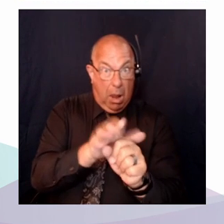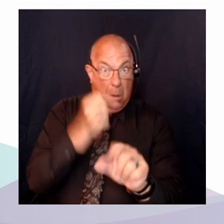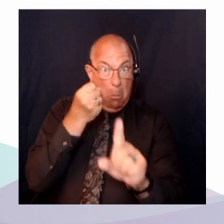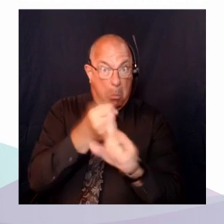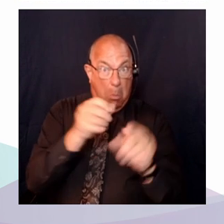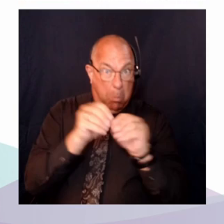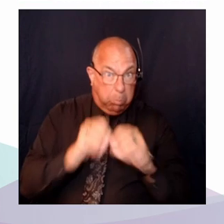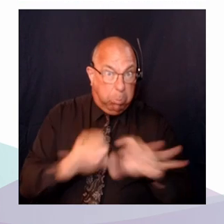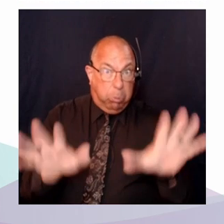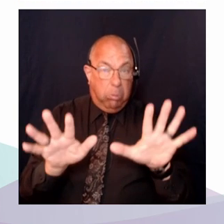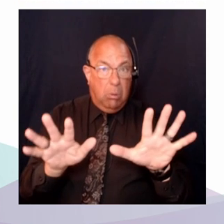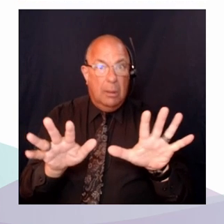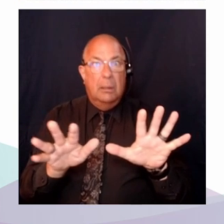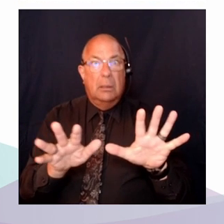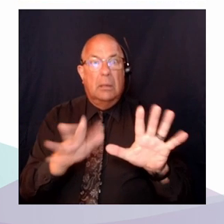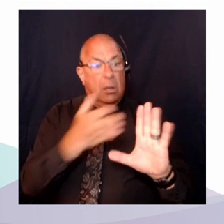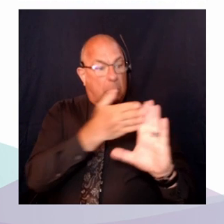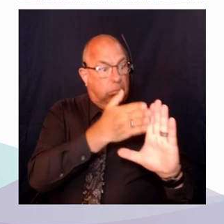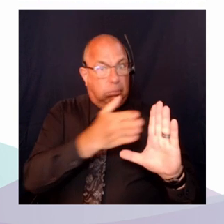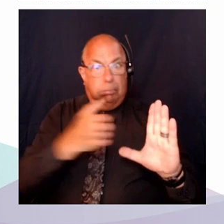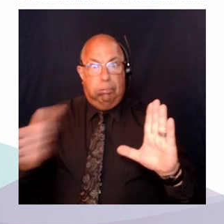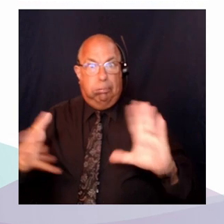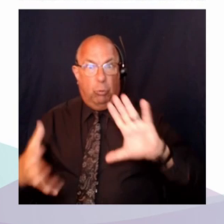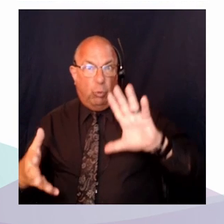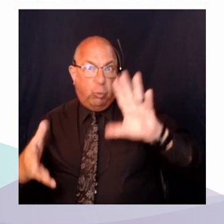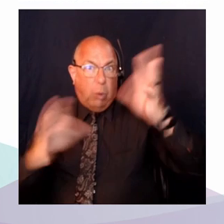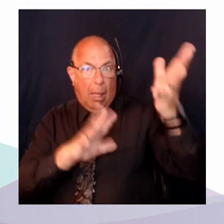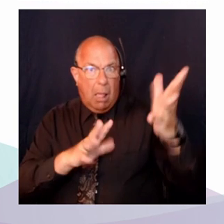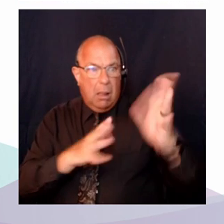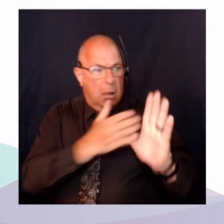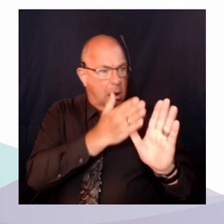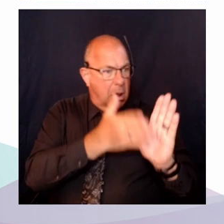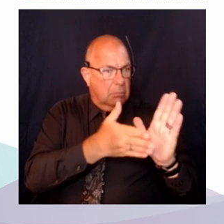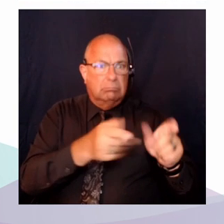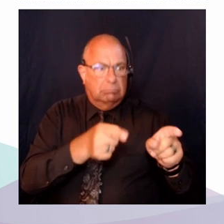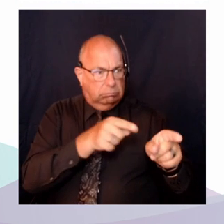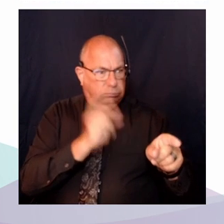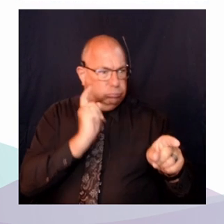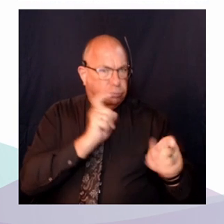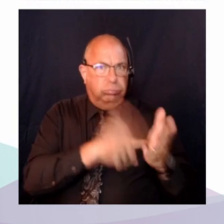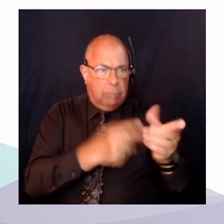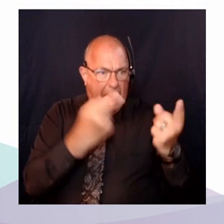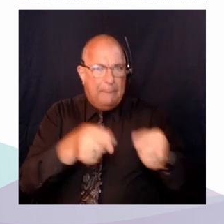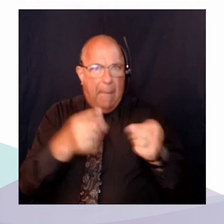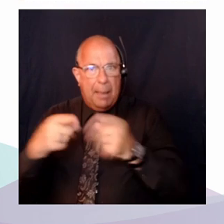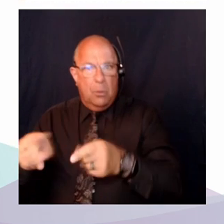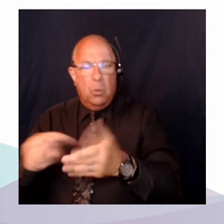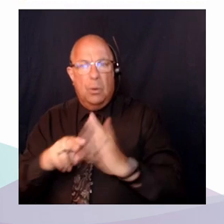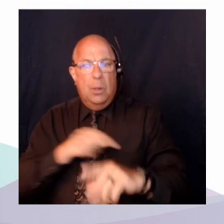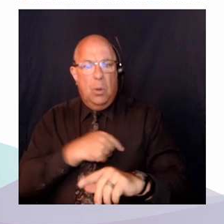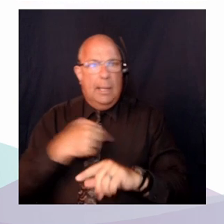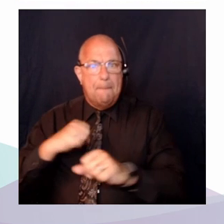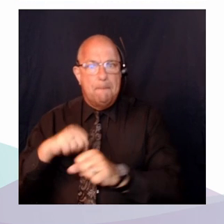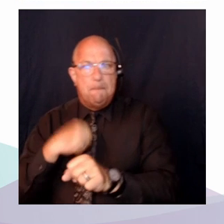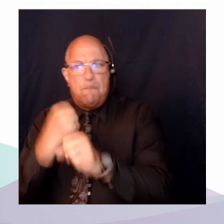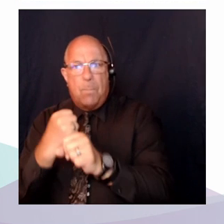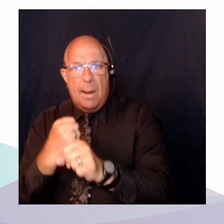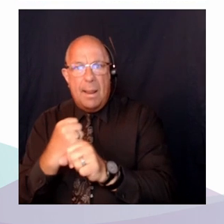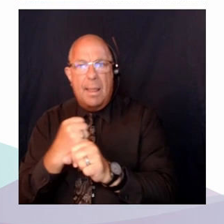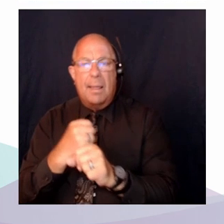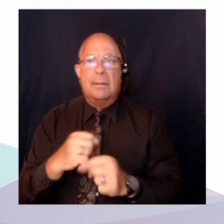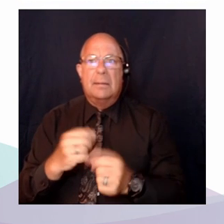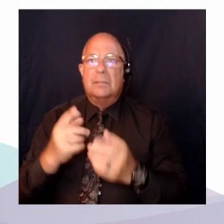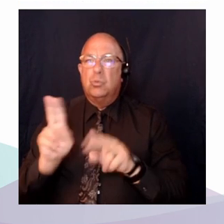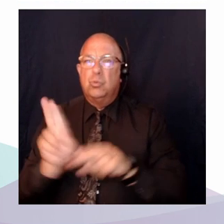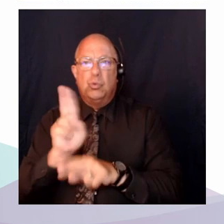pendant la crise et quand on essaie de se projeter à travers différentes stratégies de mobilisation des droits économiques et sociaux,